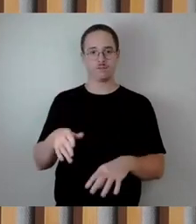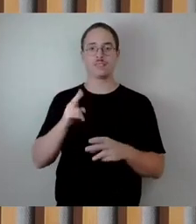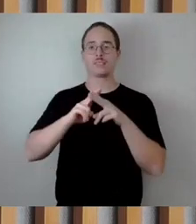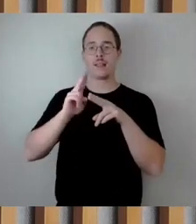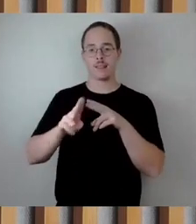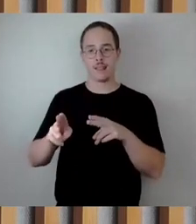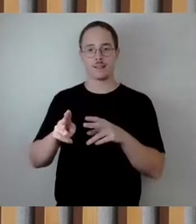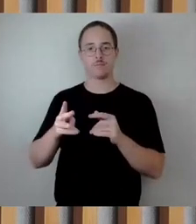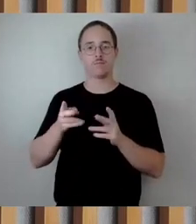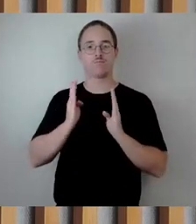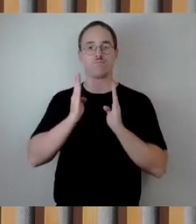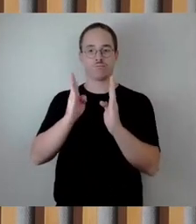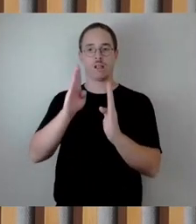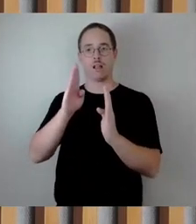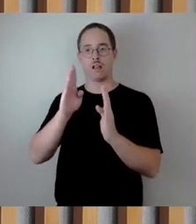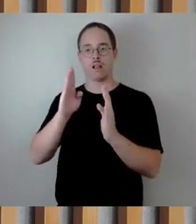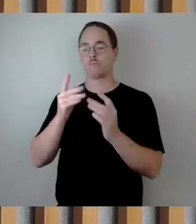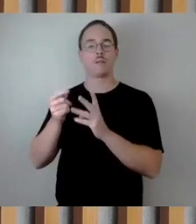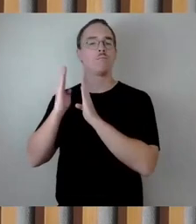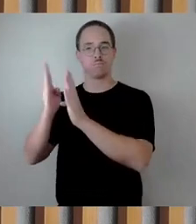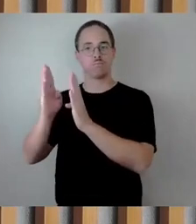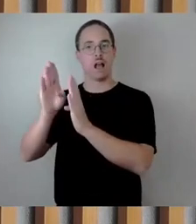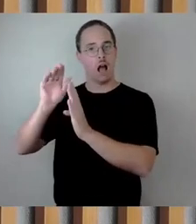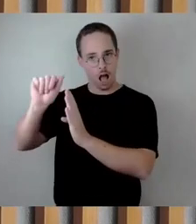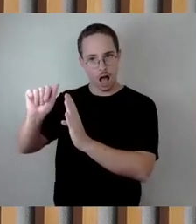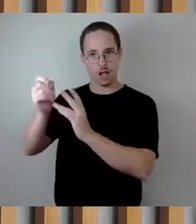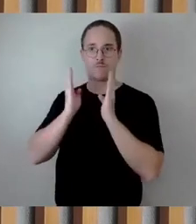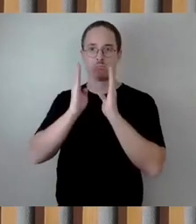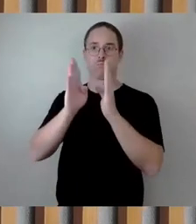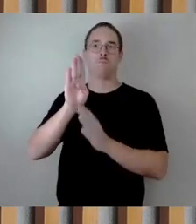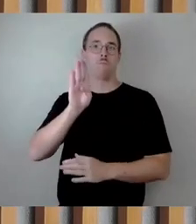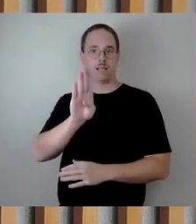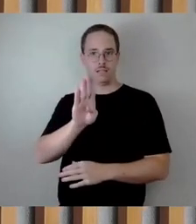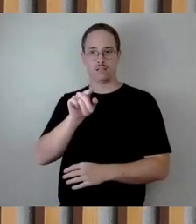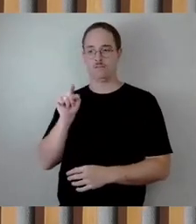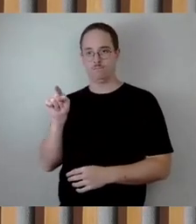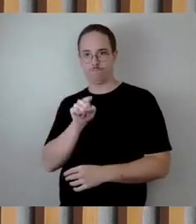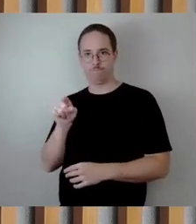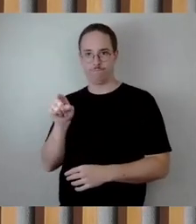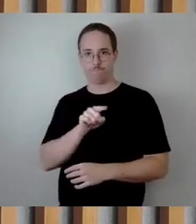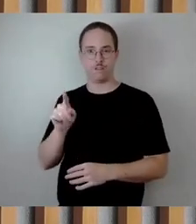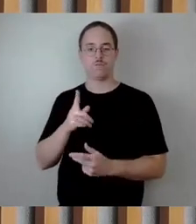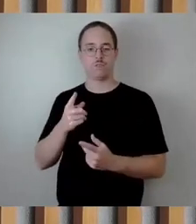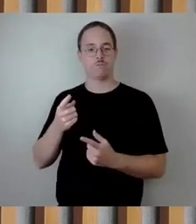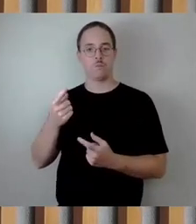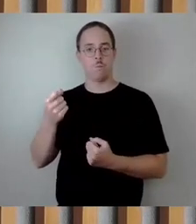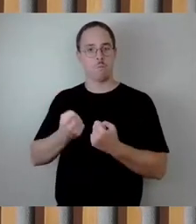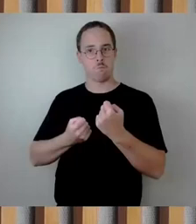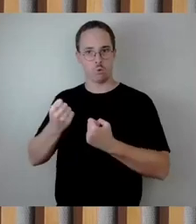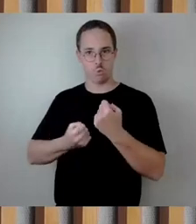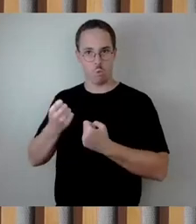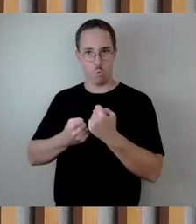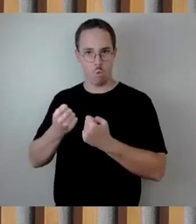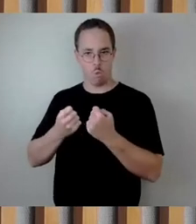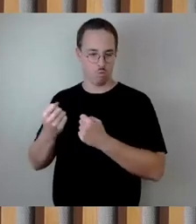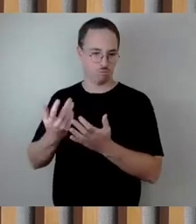B, die ja dem Verkehr, dem motorisierten Individualverkehr dienen.